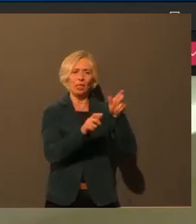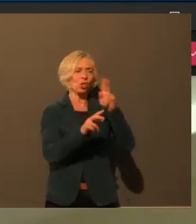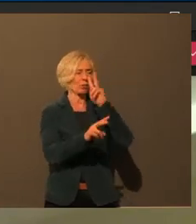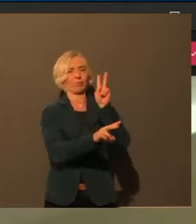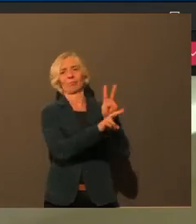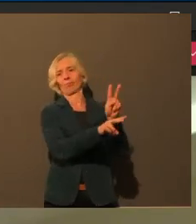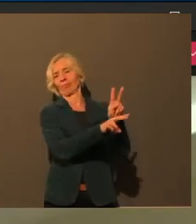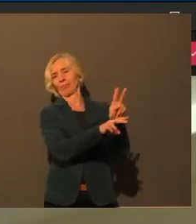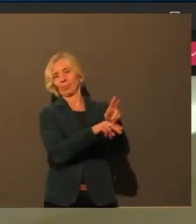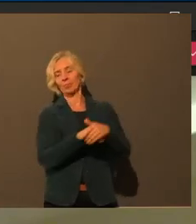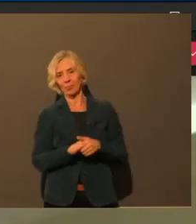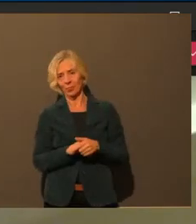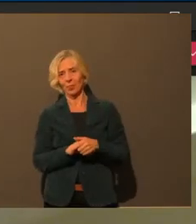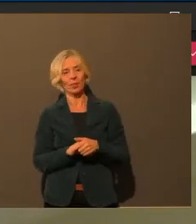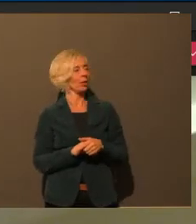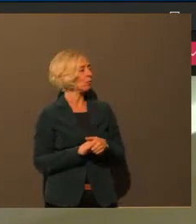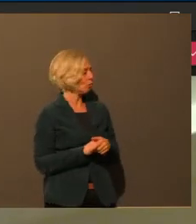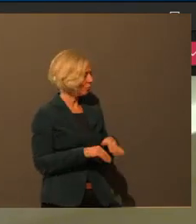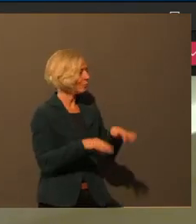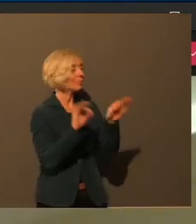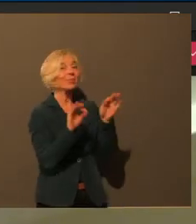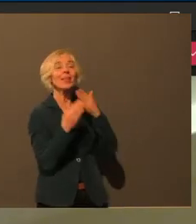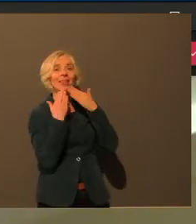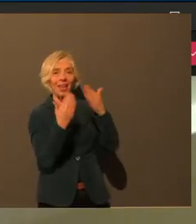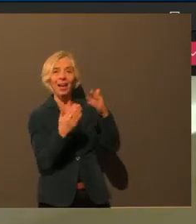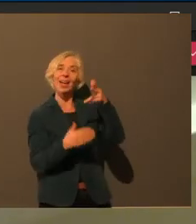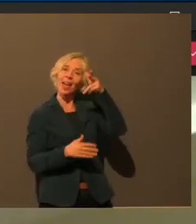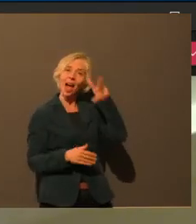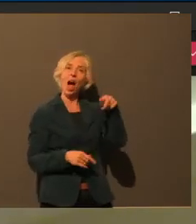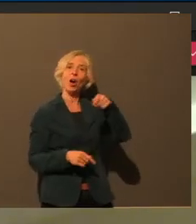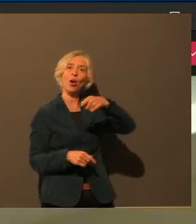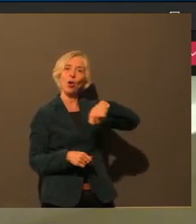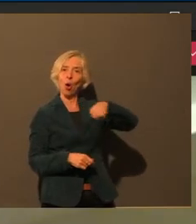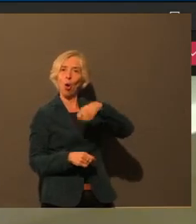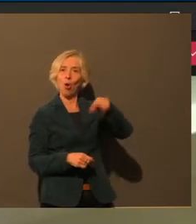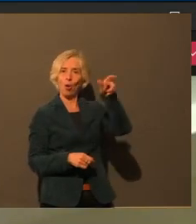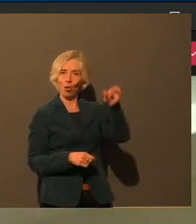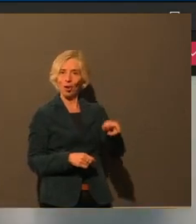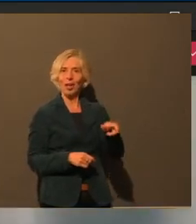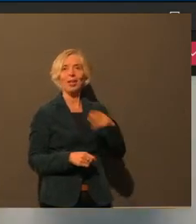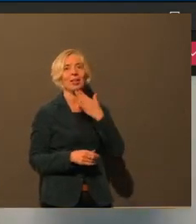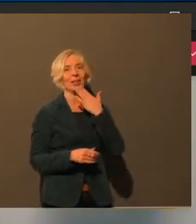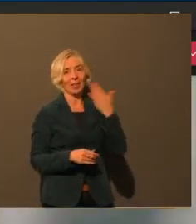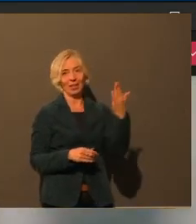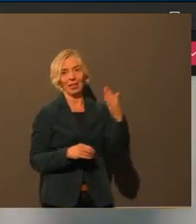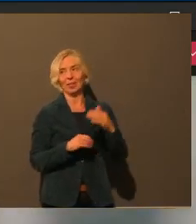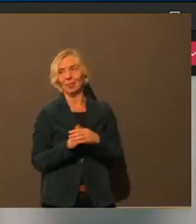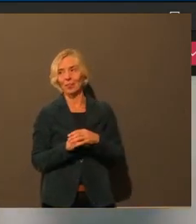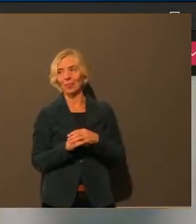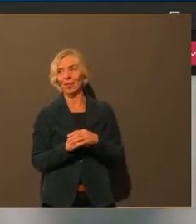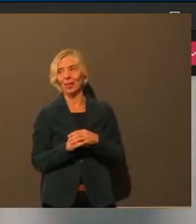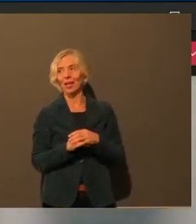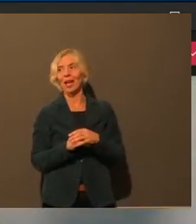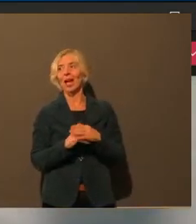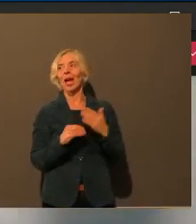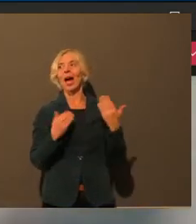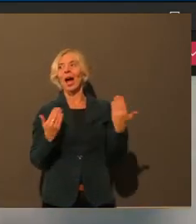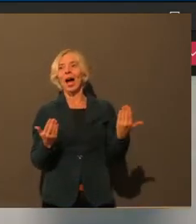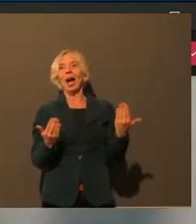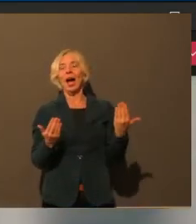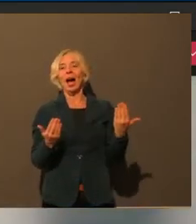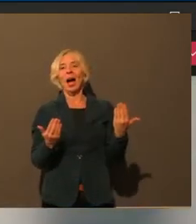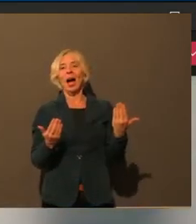Vielen Dank, Herr Koch. Vielleicht, ich halte es mal ganz kurz in die Kamera. Man sieht es wahrscheinlich nicht besonders gut. Nein, man sieht es überhaupt nicht gut.